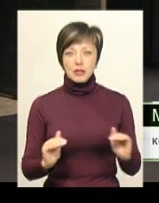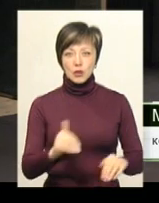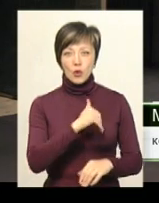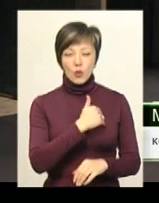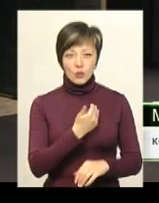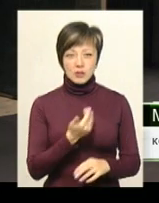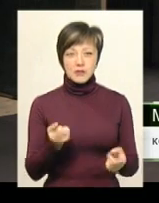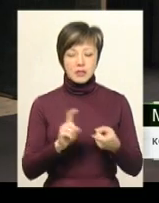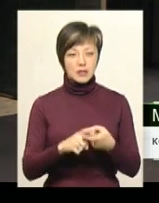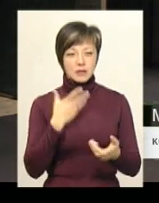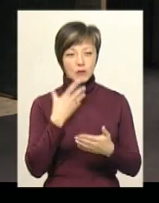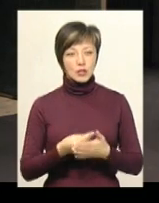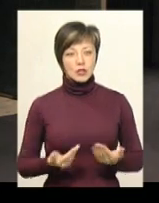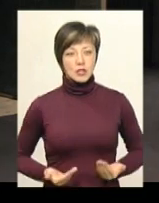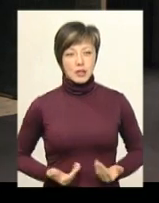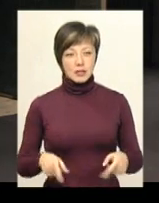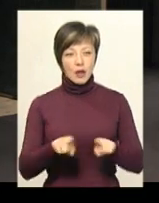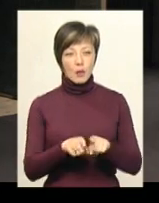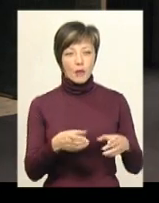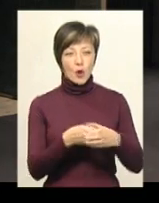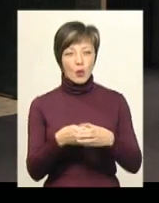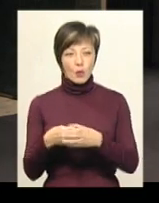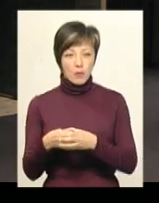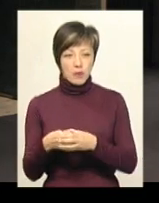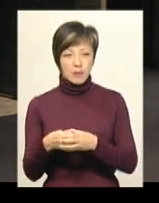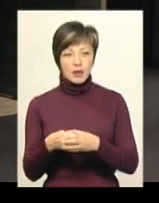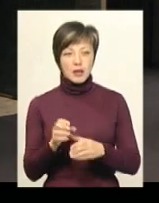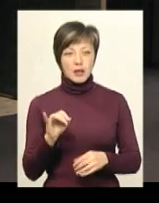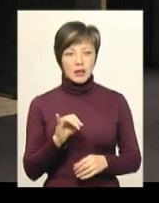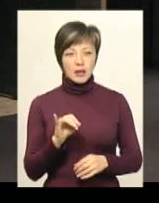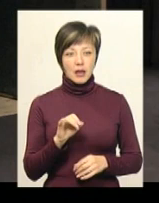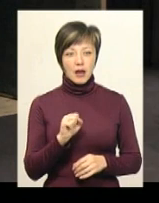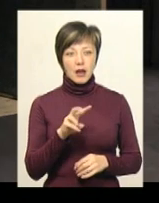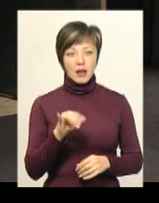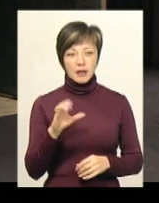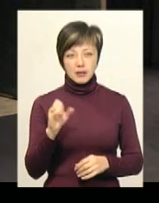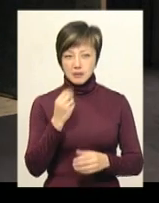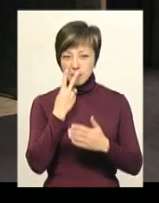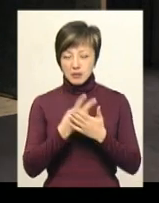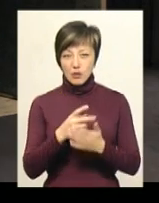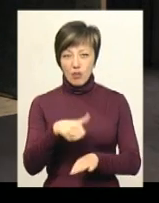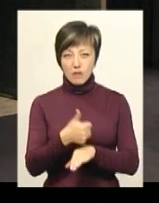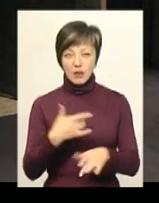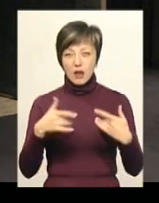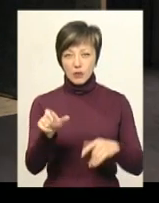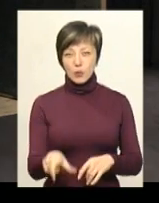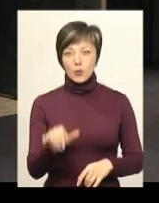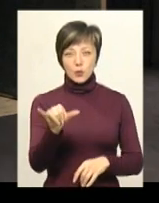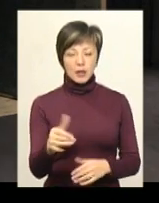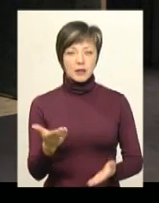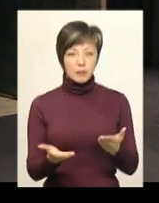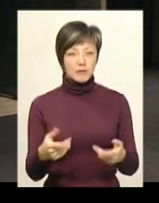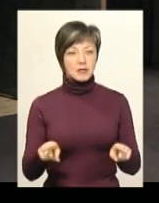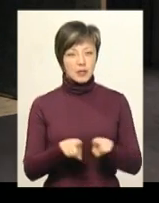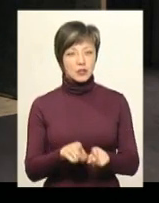саме зв'язати своє життя з такими групами. І от Алісу, яку ми бачили, головна героїня, у неї, напевно,